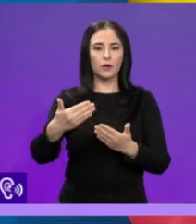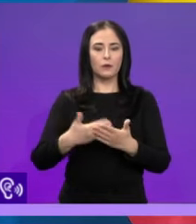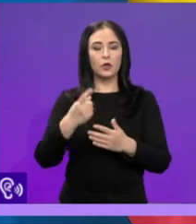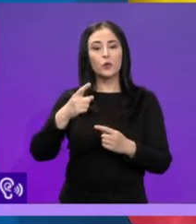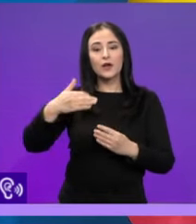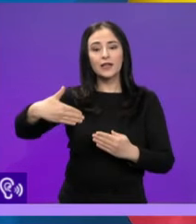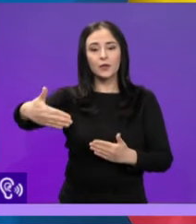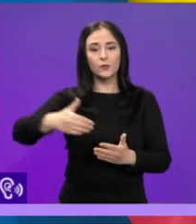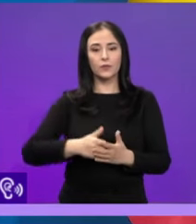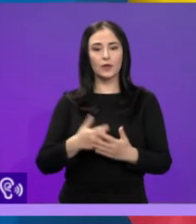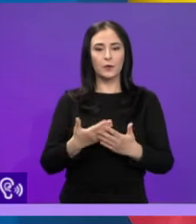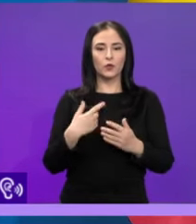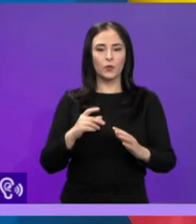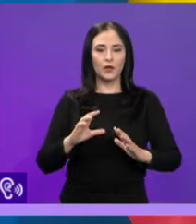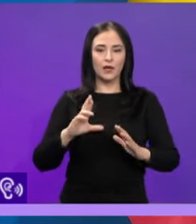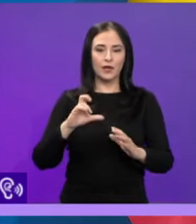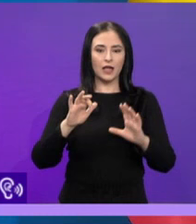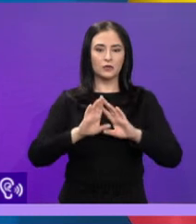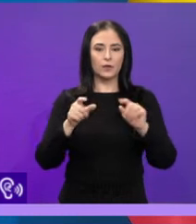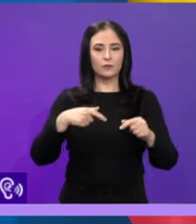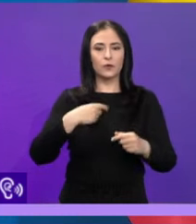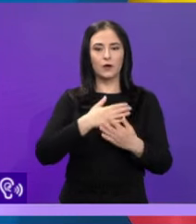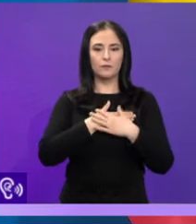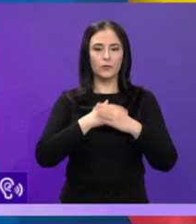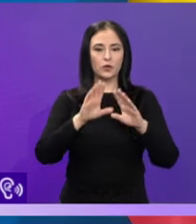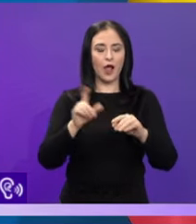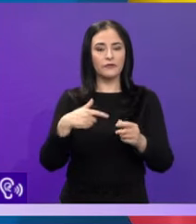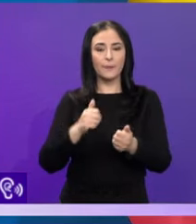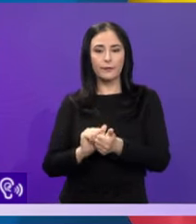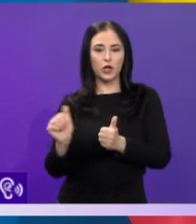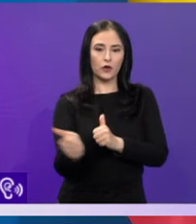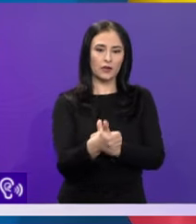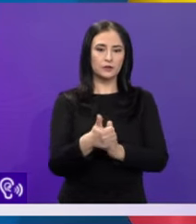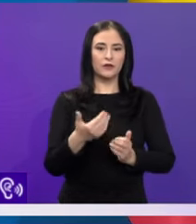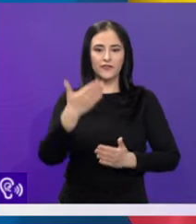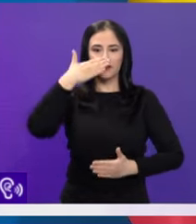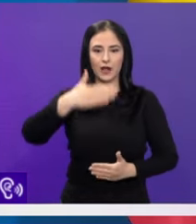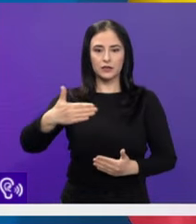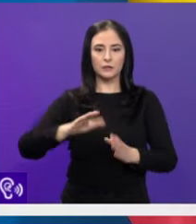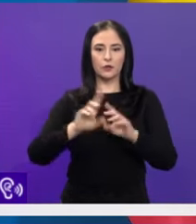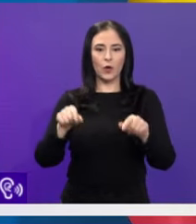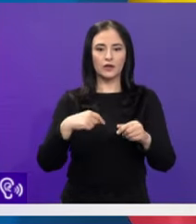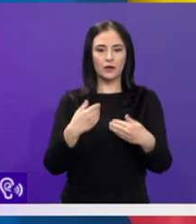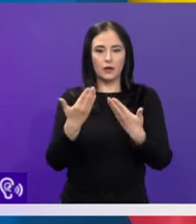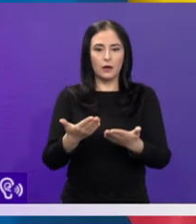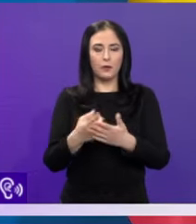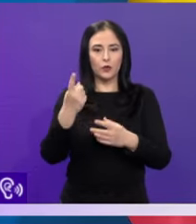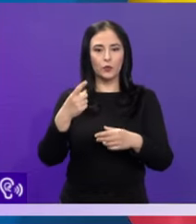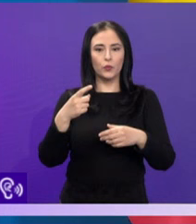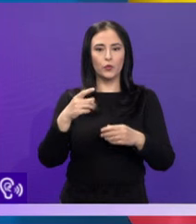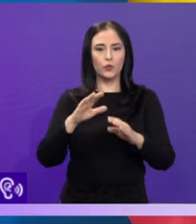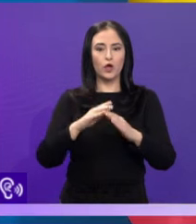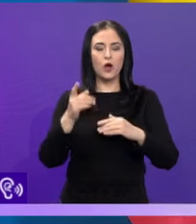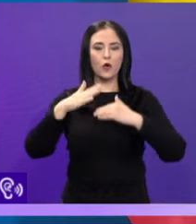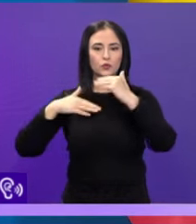curând, iar astfel transportatorii noștri vor avea prioritate în fața transportatorilor din Ucraina sau